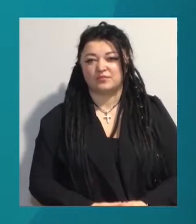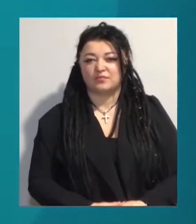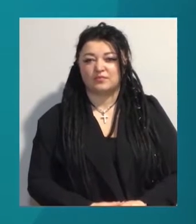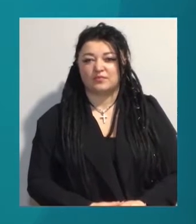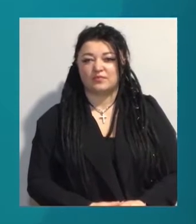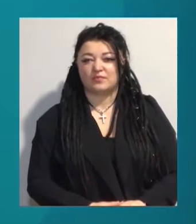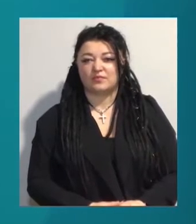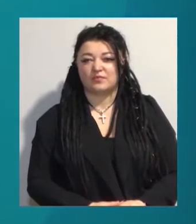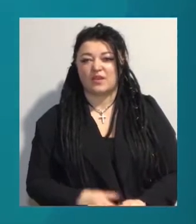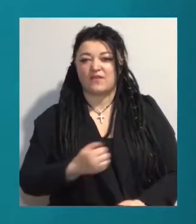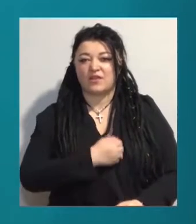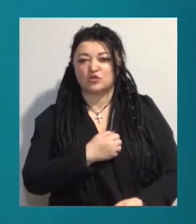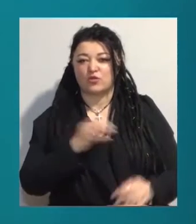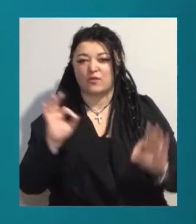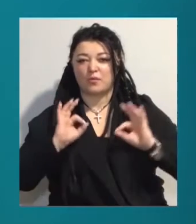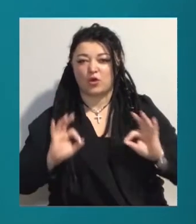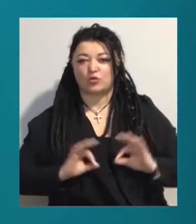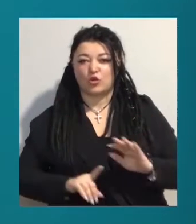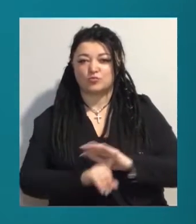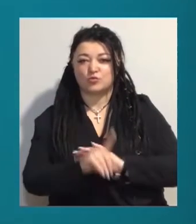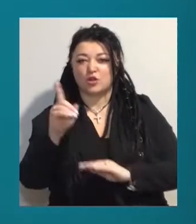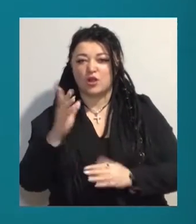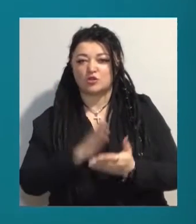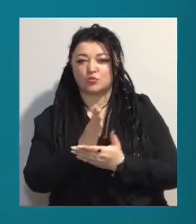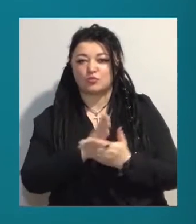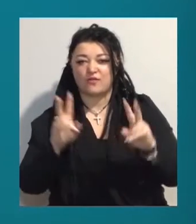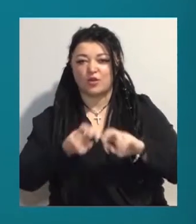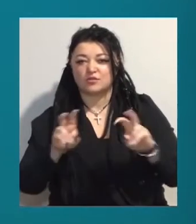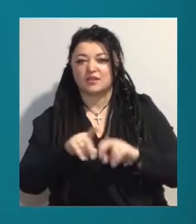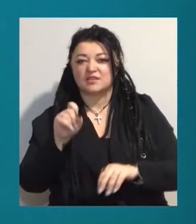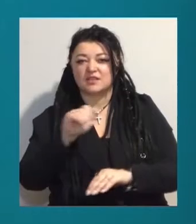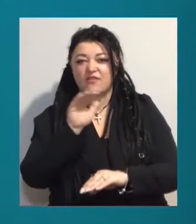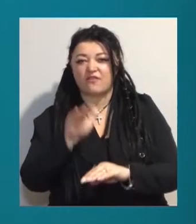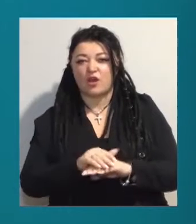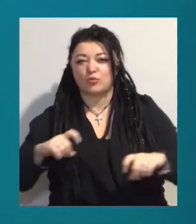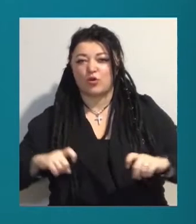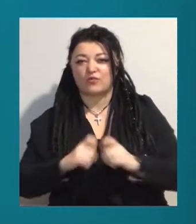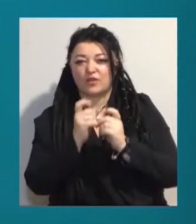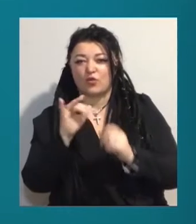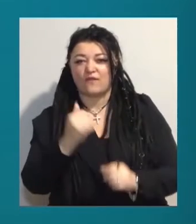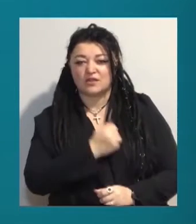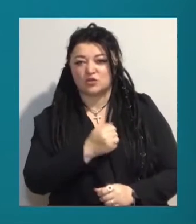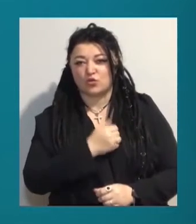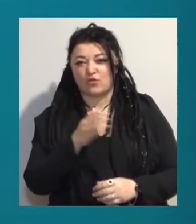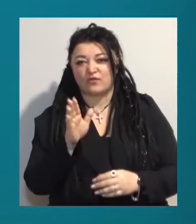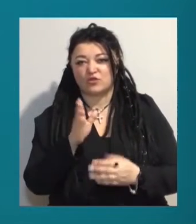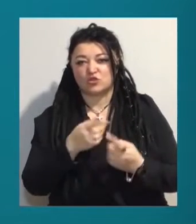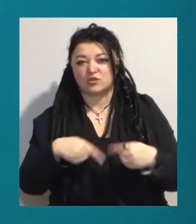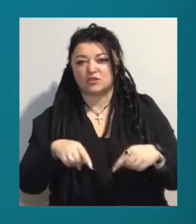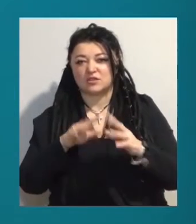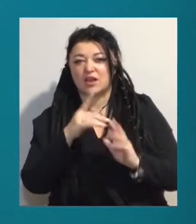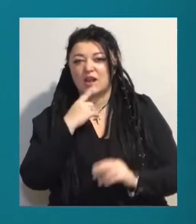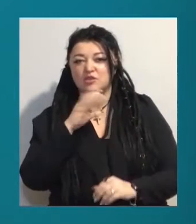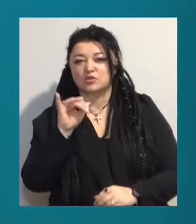Військова прокуратура розпочала службове розслідування за фактом конфлікту у військовій частині в селі Красносілка Одеської